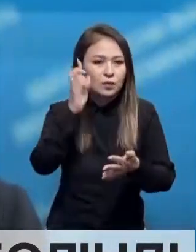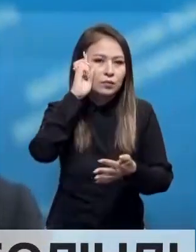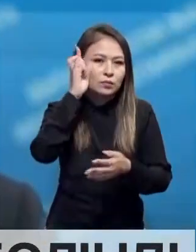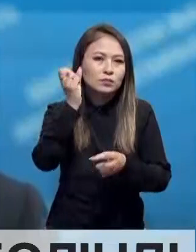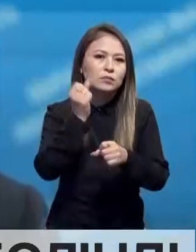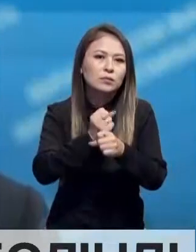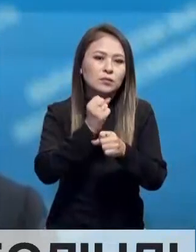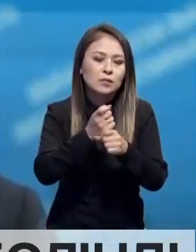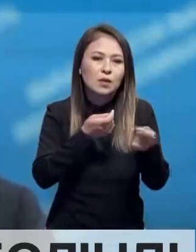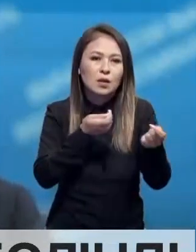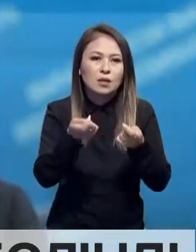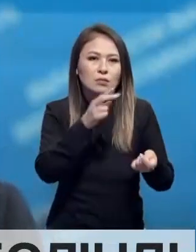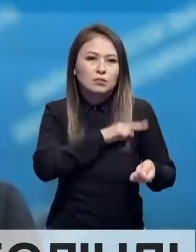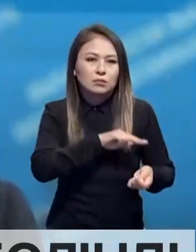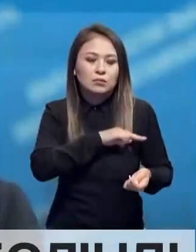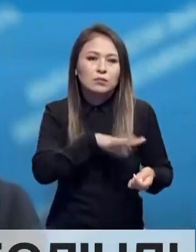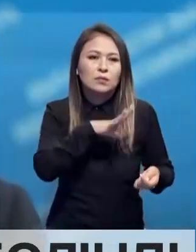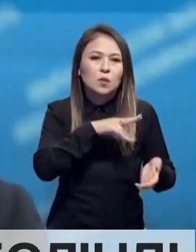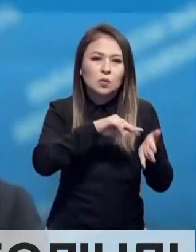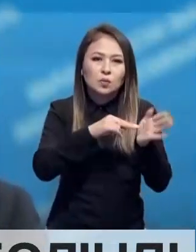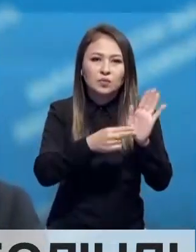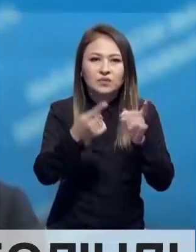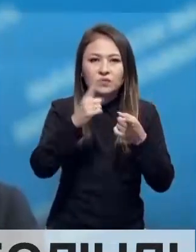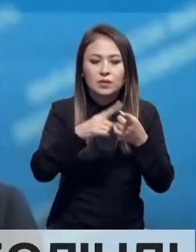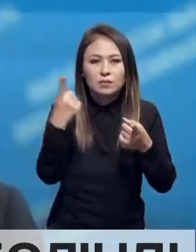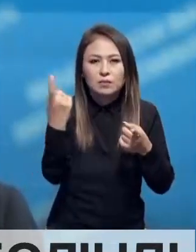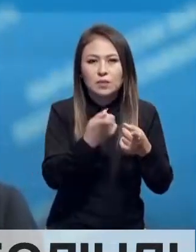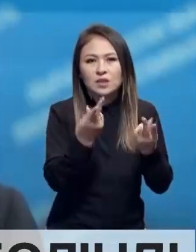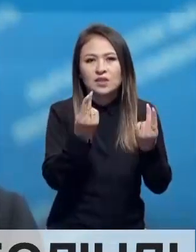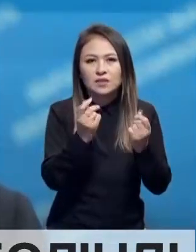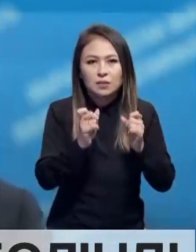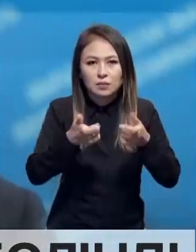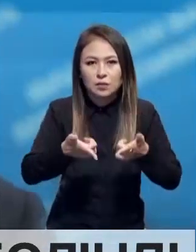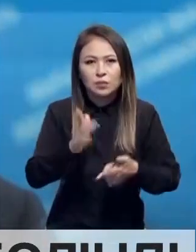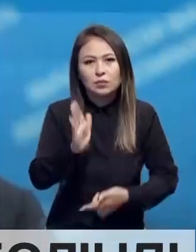қаулысымен әкімдіктің шешімі шықтым. Жоспарға сәкес ақша бір аптаның көлемдеті сөйтейс.